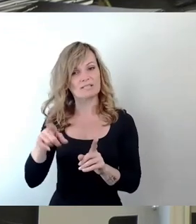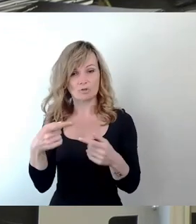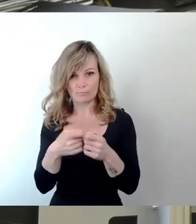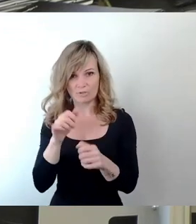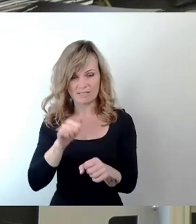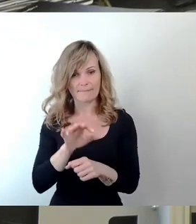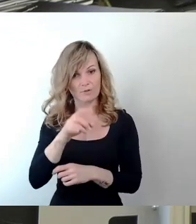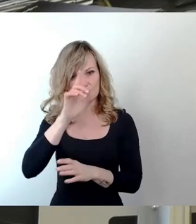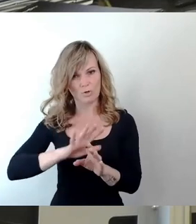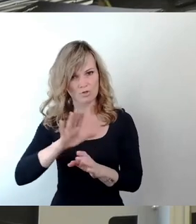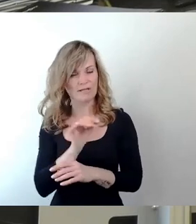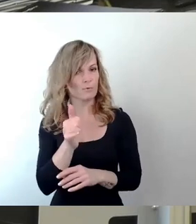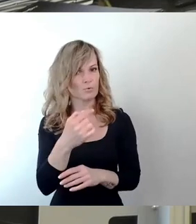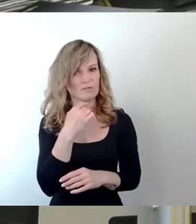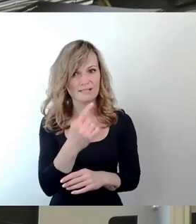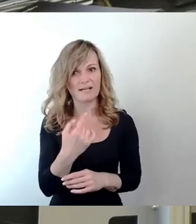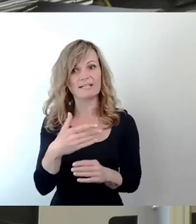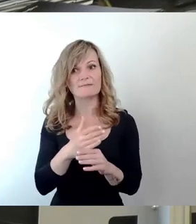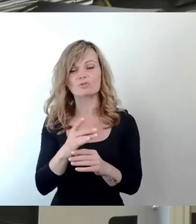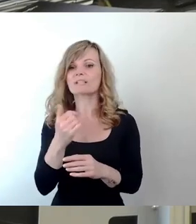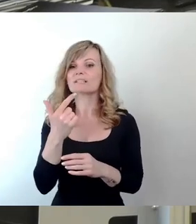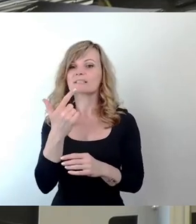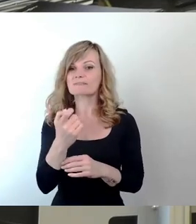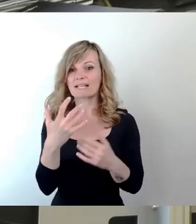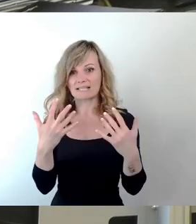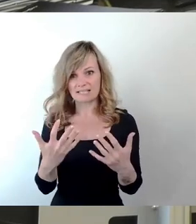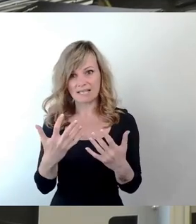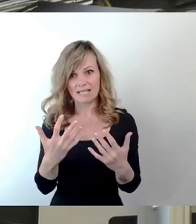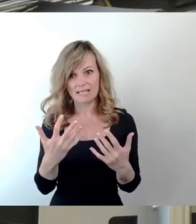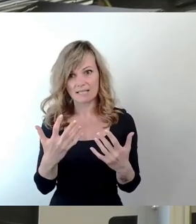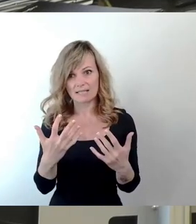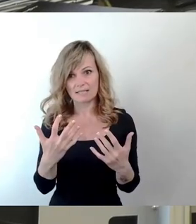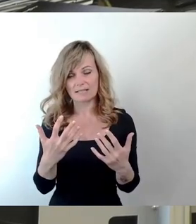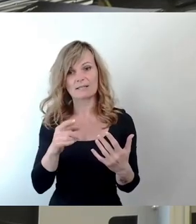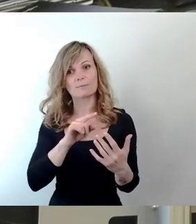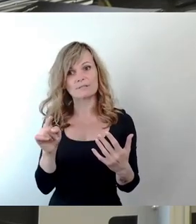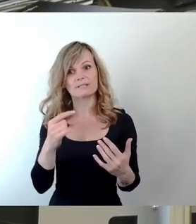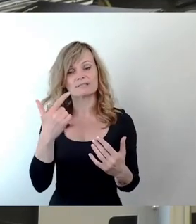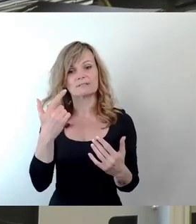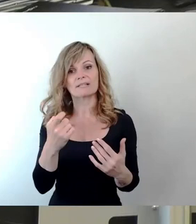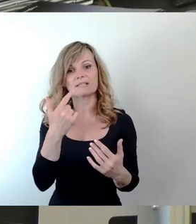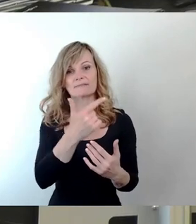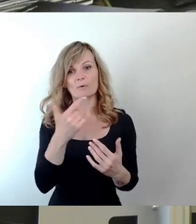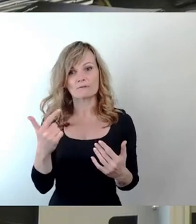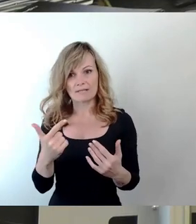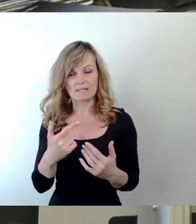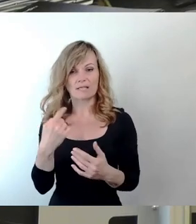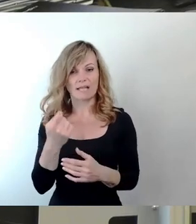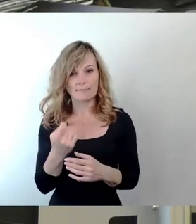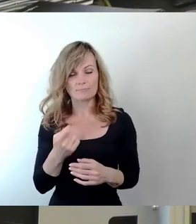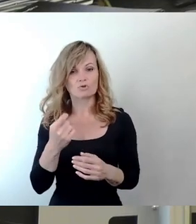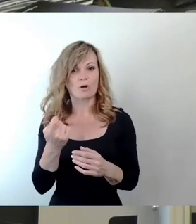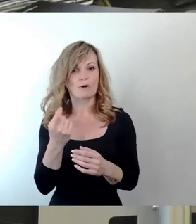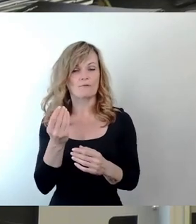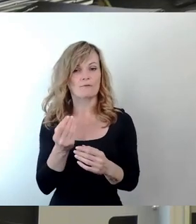prognostiziert, dass zwischen 2010 und 2022 der Treibstoffverbrauch um 20 Prozent